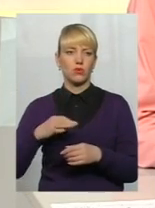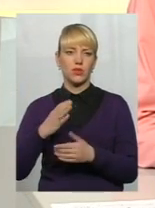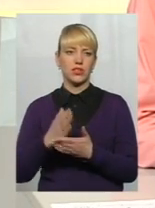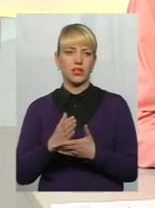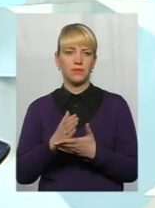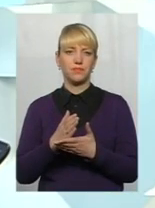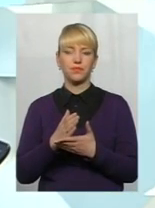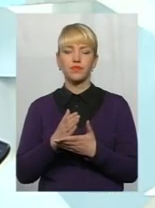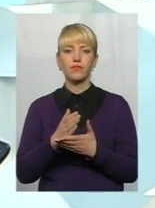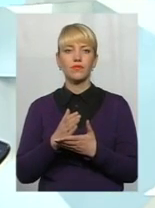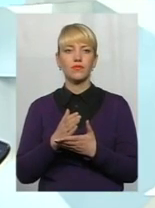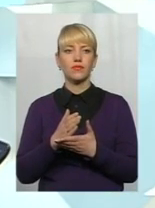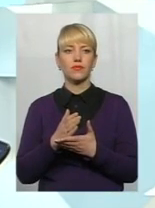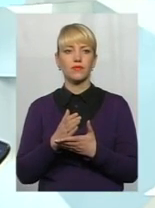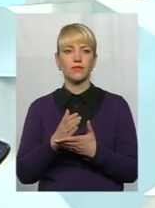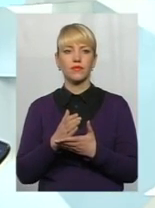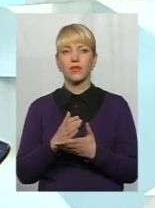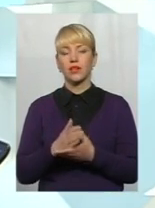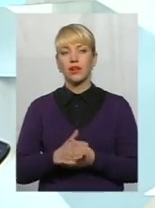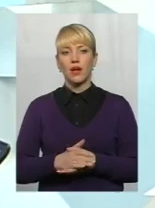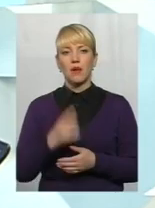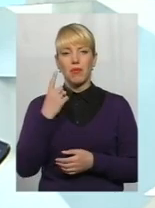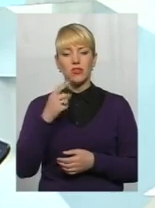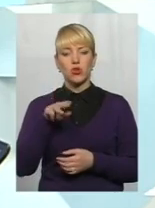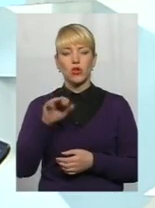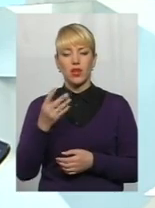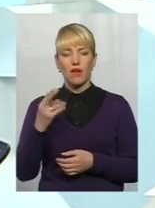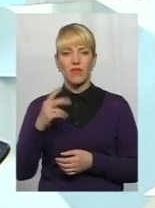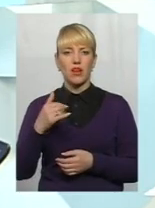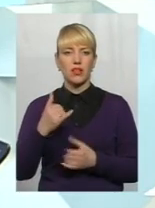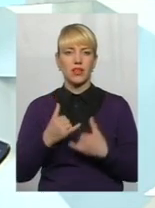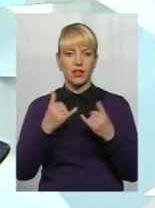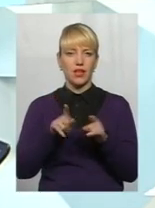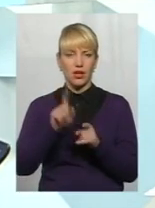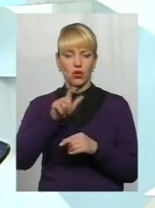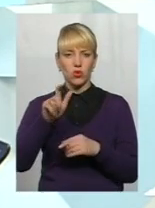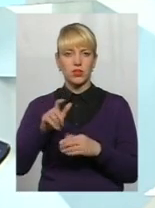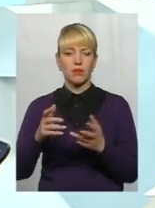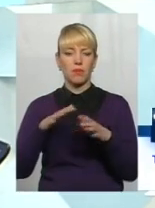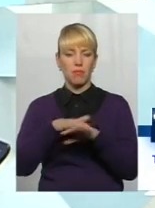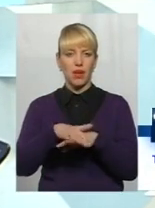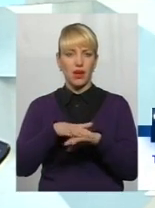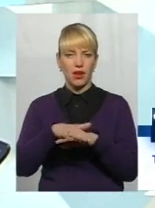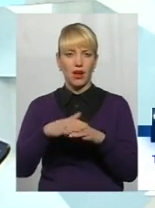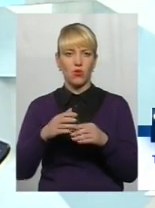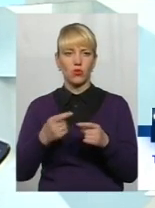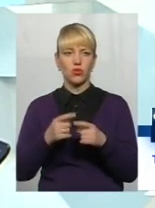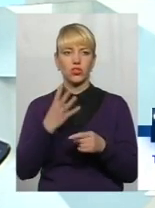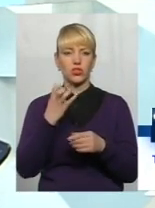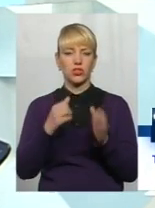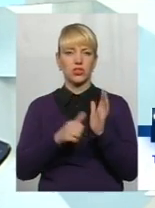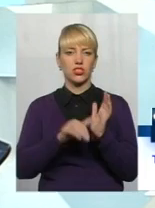Так, з 1 травня перерахунок для таких осіб в нас проведено для 4-6 тисяч